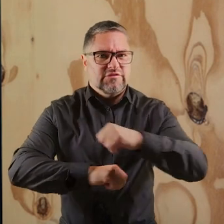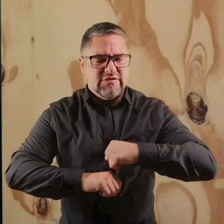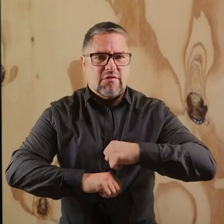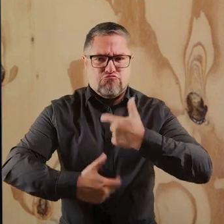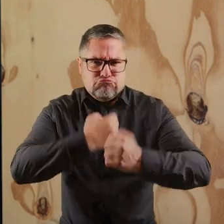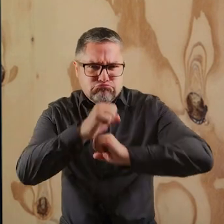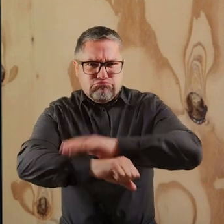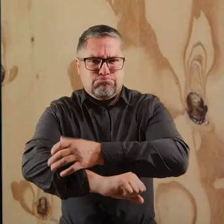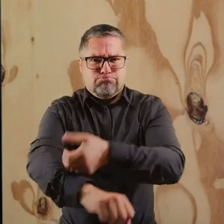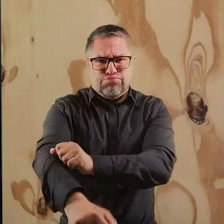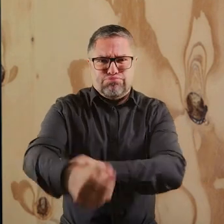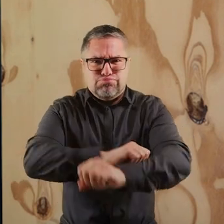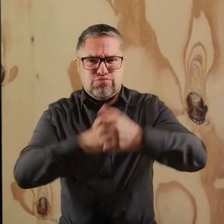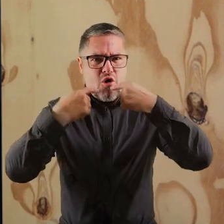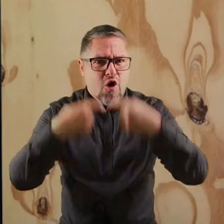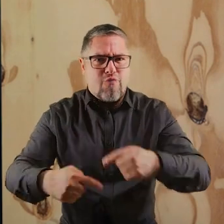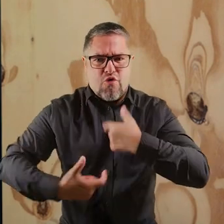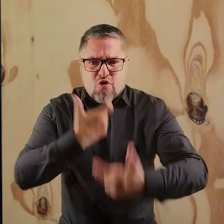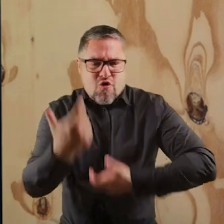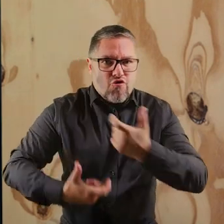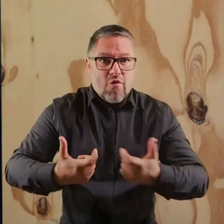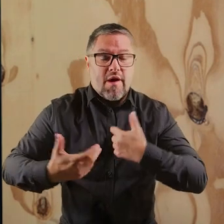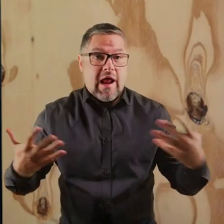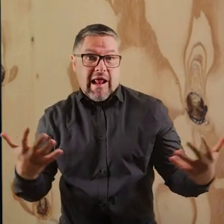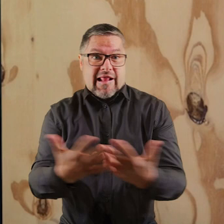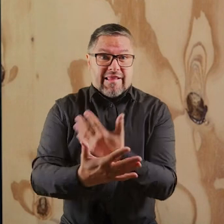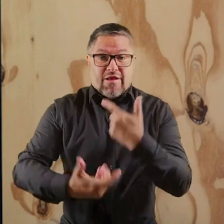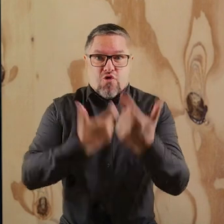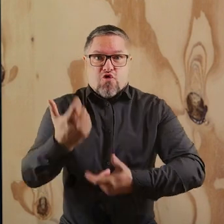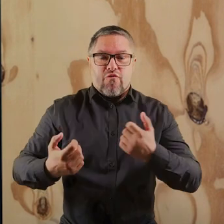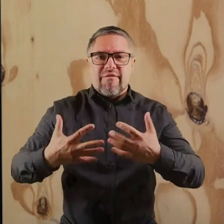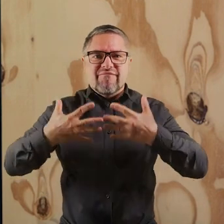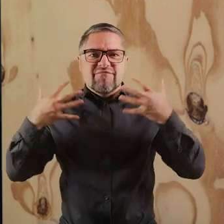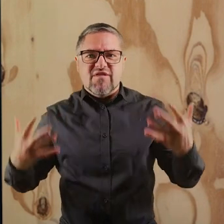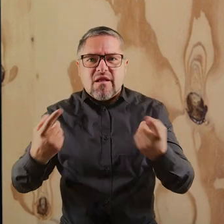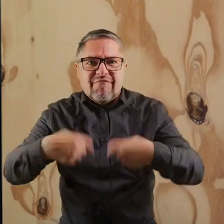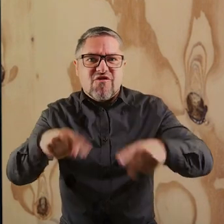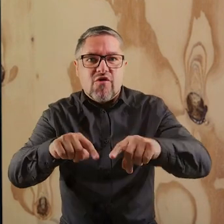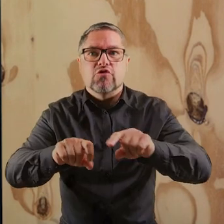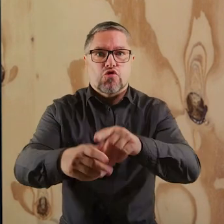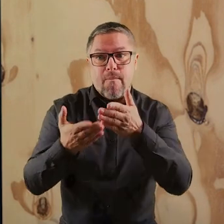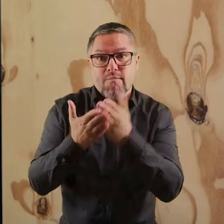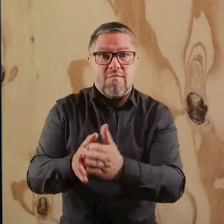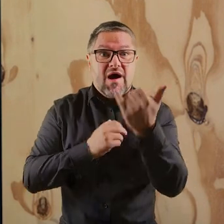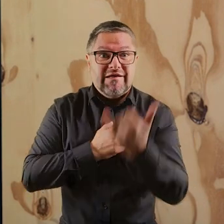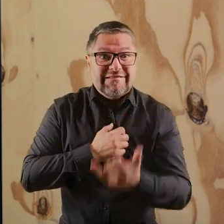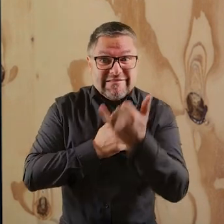za to odpowiedzialność. Nagle wychodzi się ogromna sprawczość i to pomaga zarówno dziecku